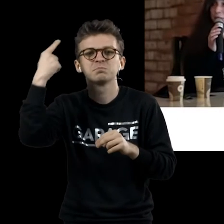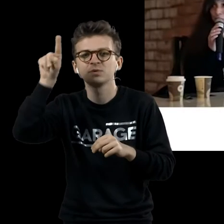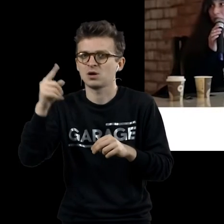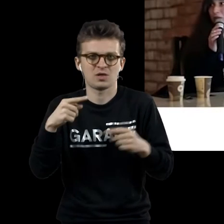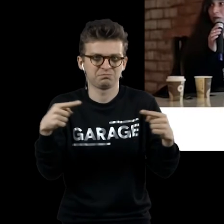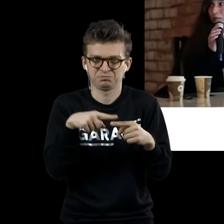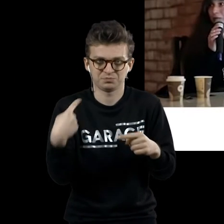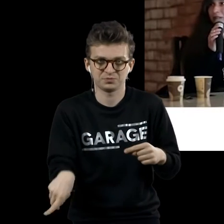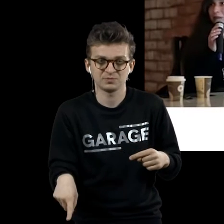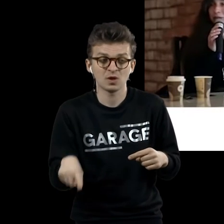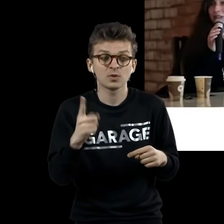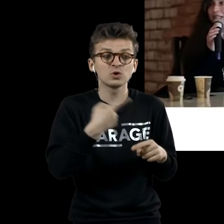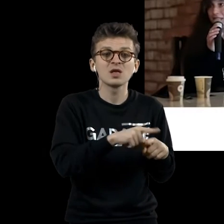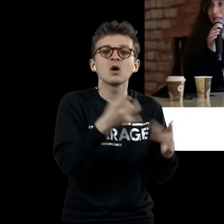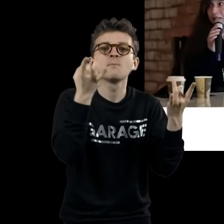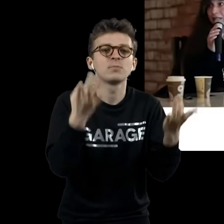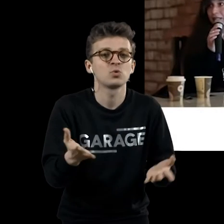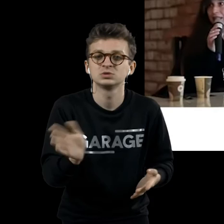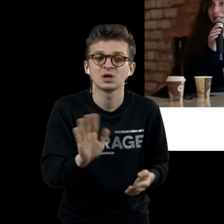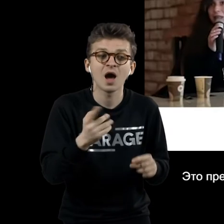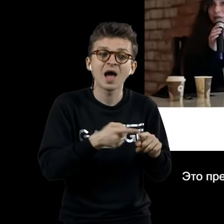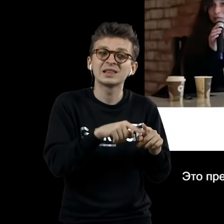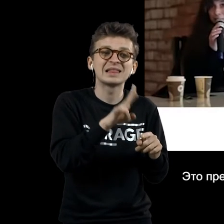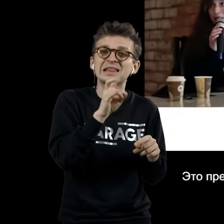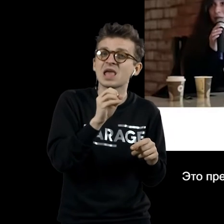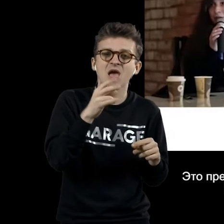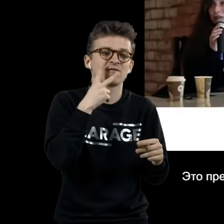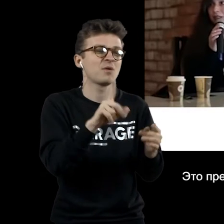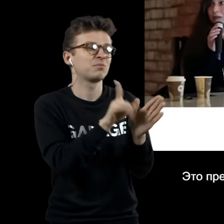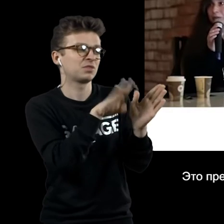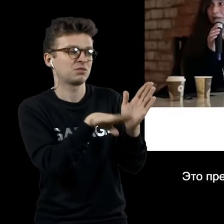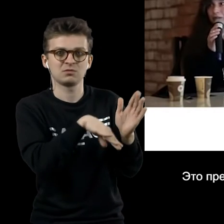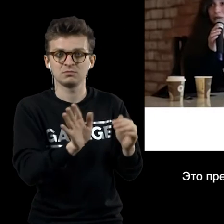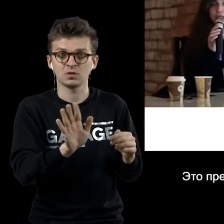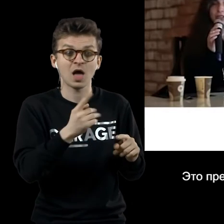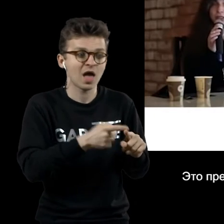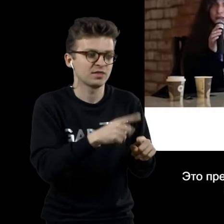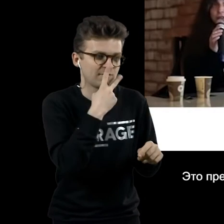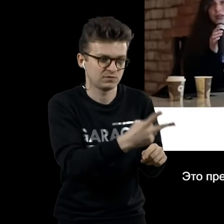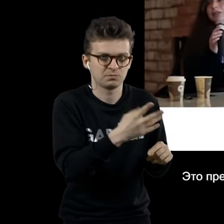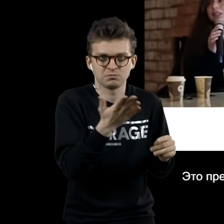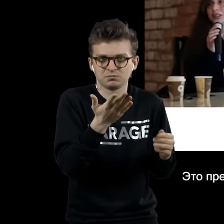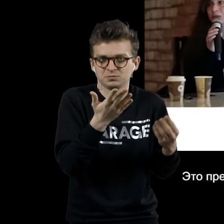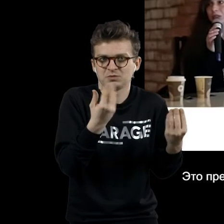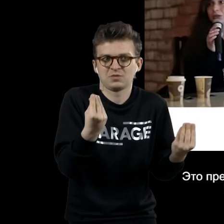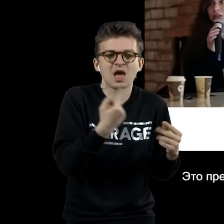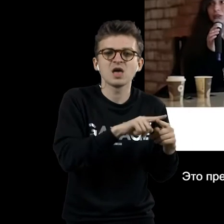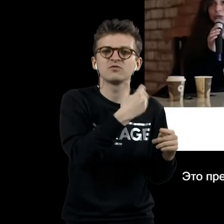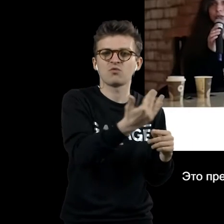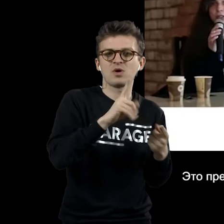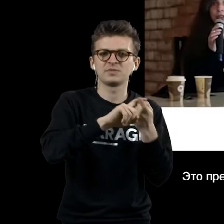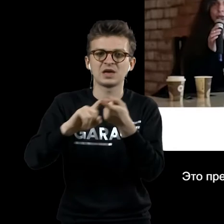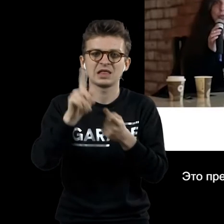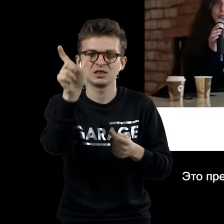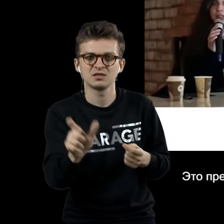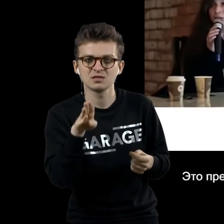Это не просто какой-то предмет, это предмет ненейтральный. Это предмет скабрезный, это предмет, который отсылает к телесному низу, это